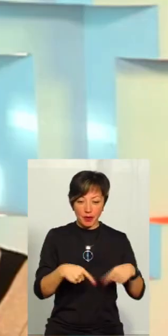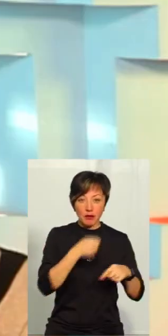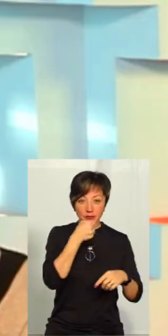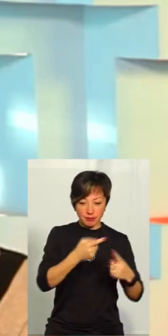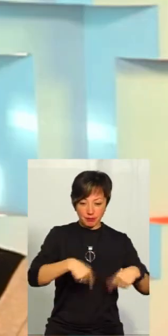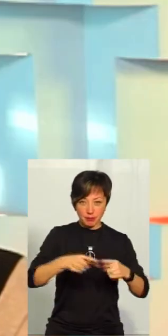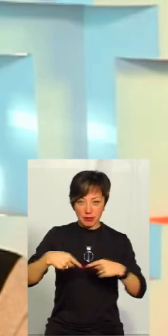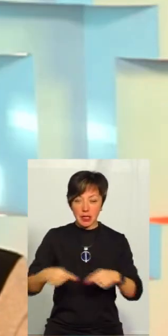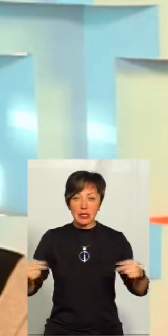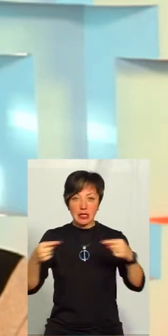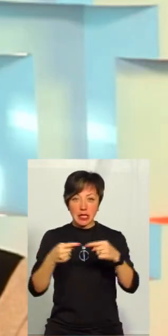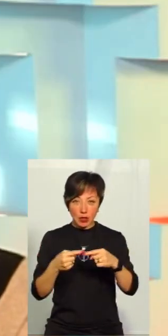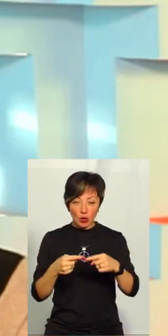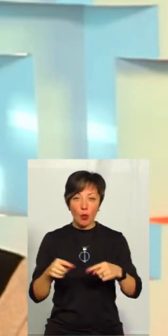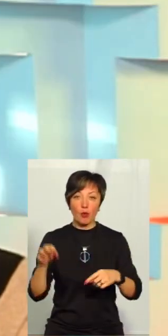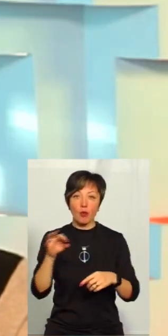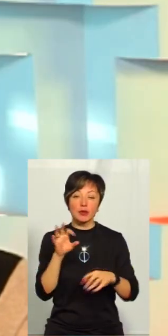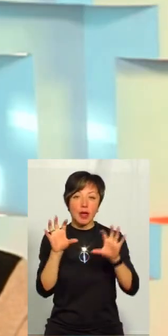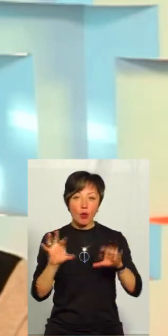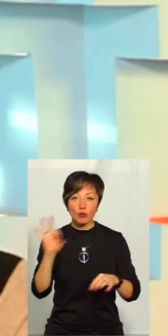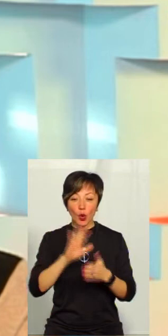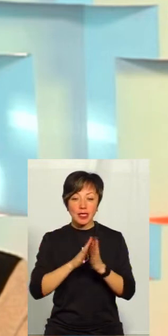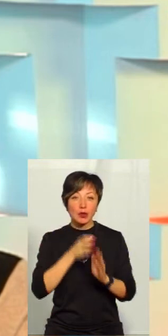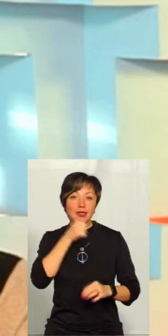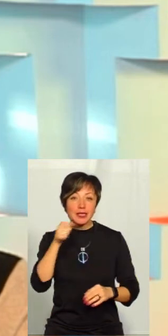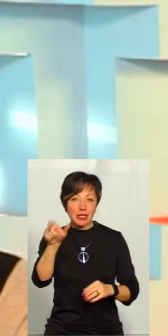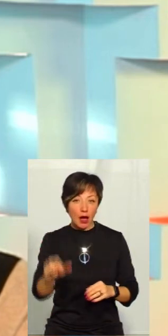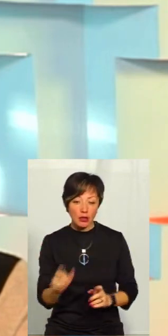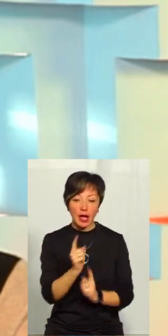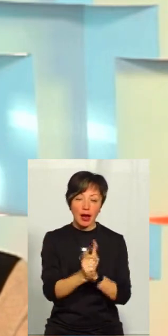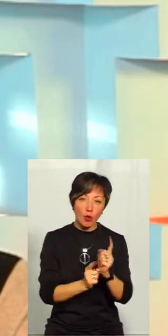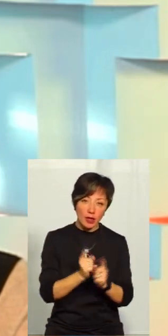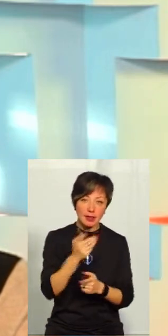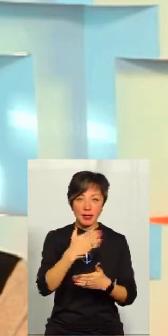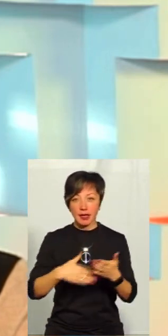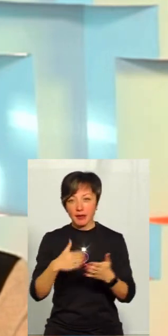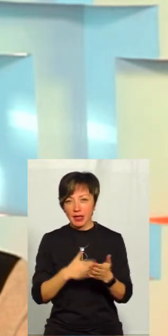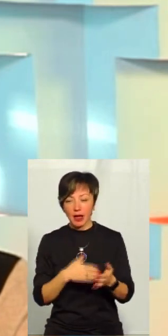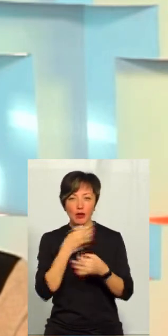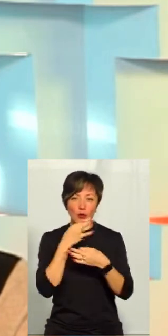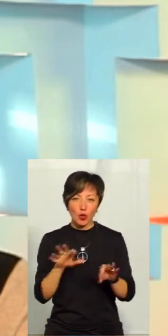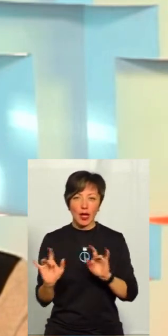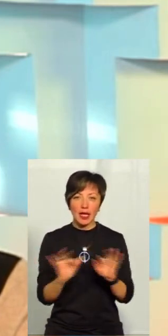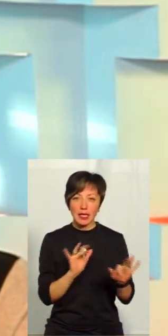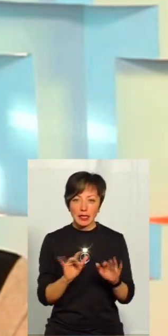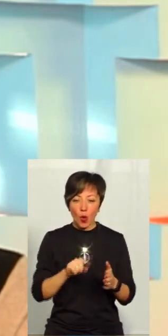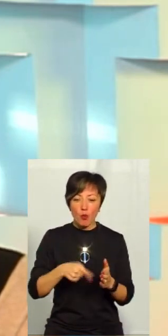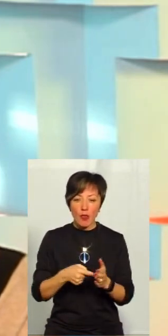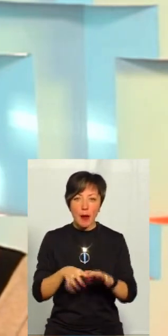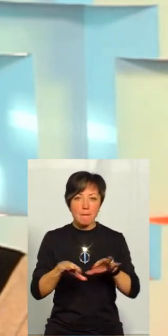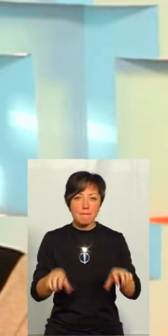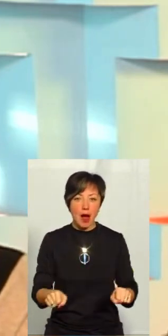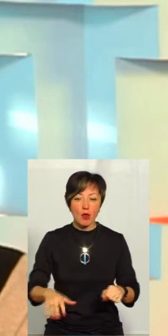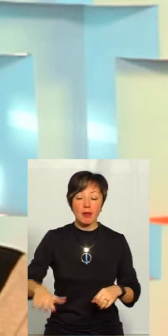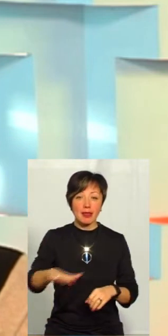І, згідно закону про статус старости, реорганізація, ліквідація, ті будь-які дії з комунальним